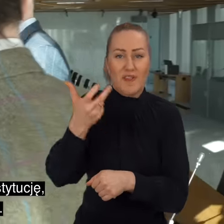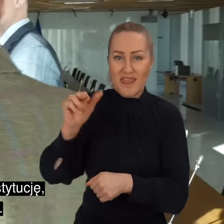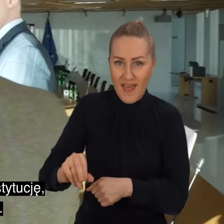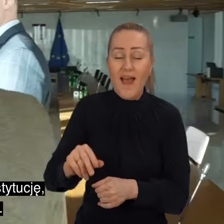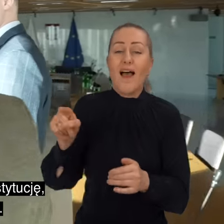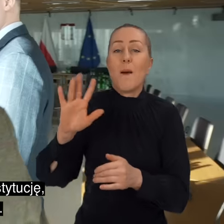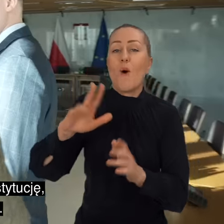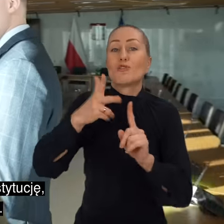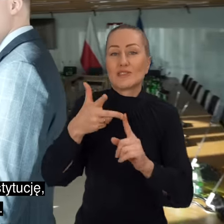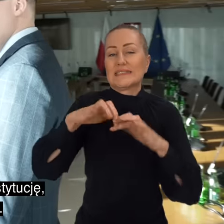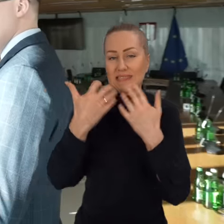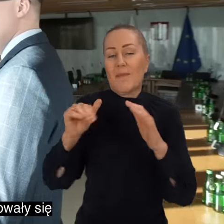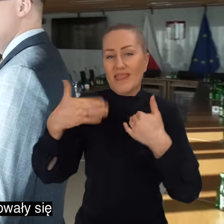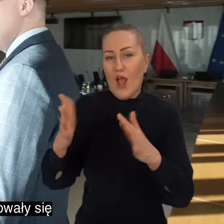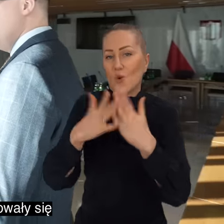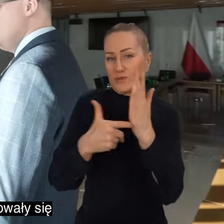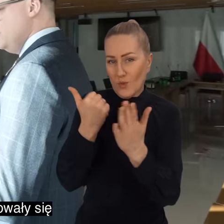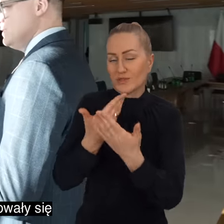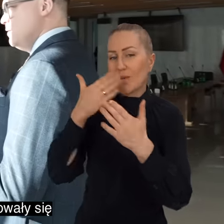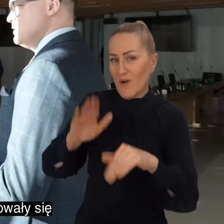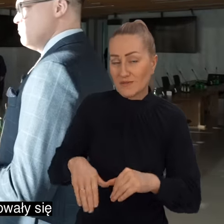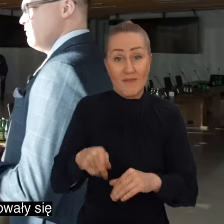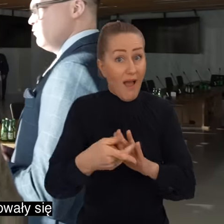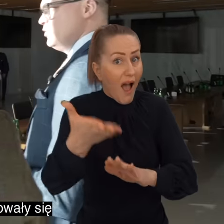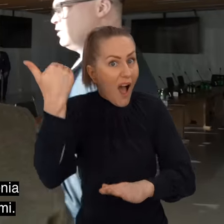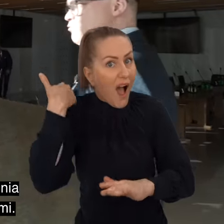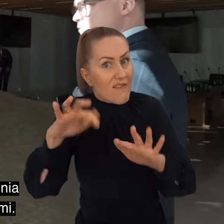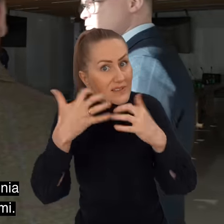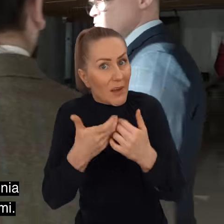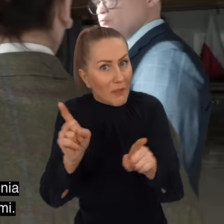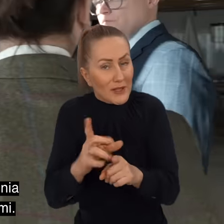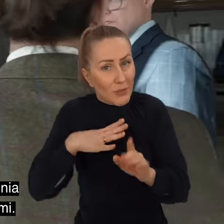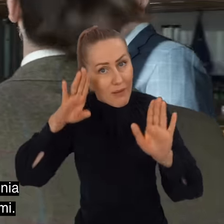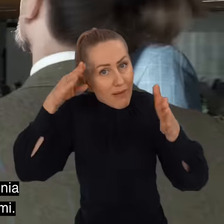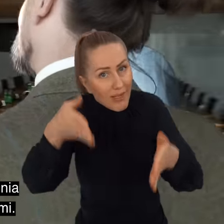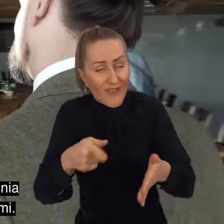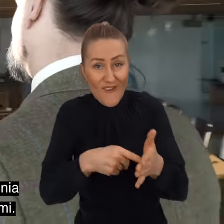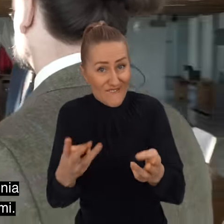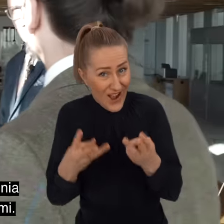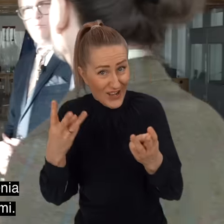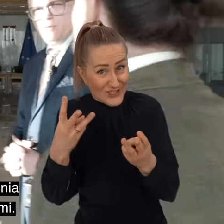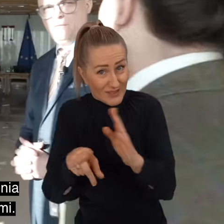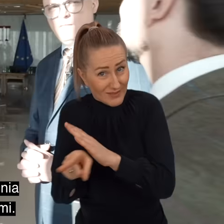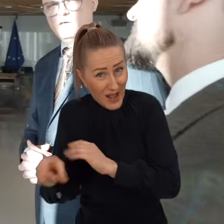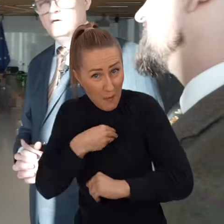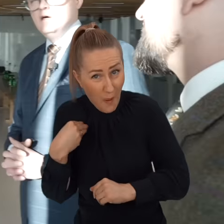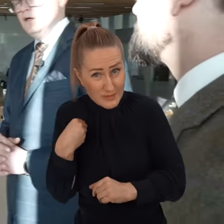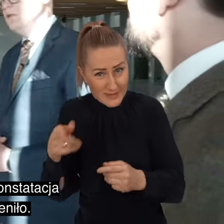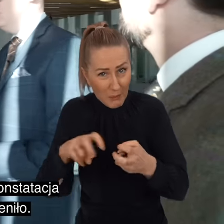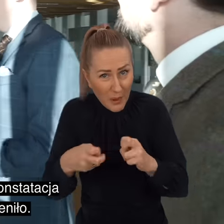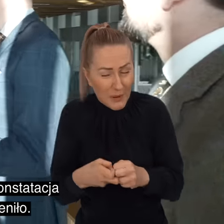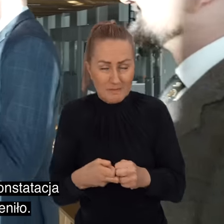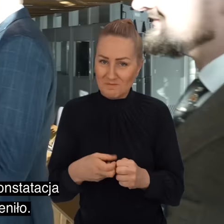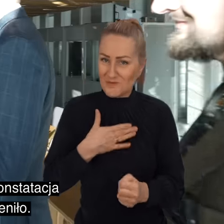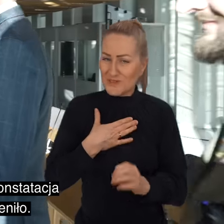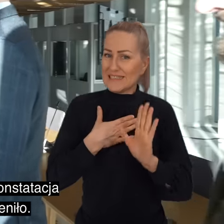konstytucję, która mu na to zezwoliła. Czyli również wtedy sejmy zajmowały się kluczowymi z punktu widzenia Polek i Polaków problemami. Tak jest.